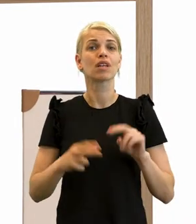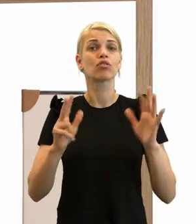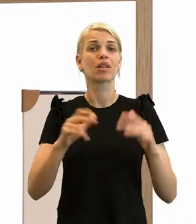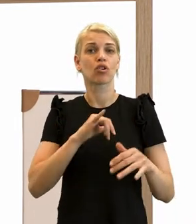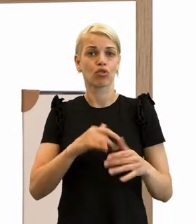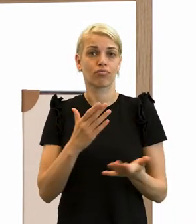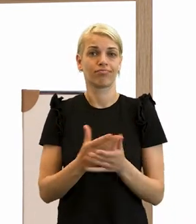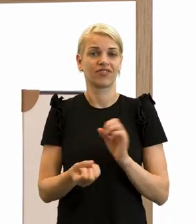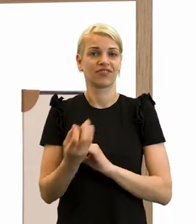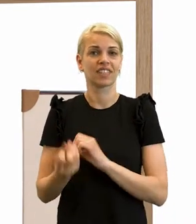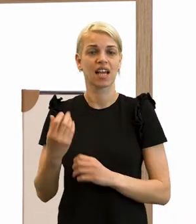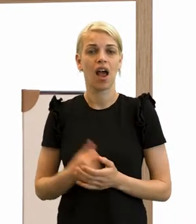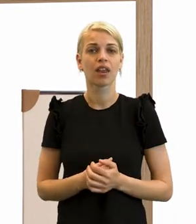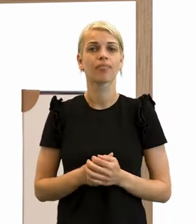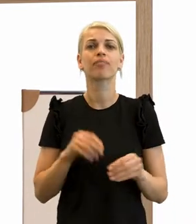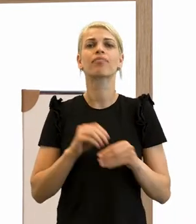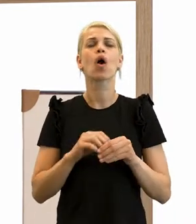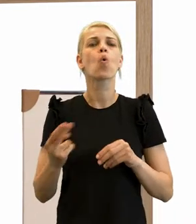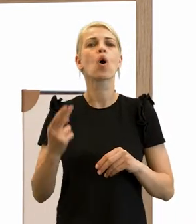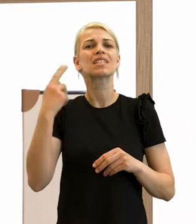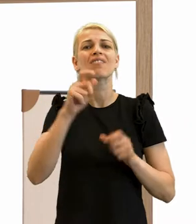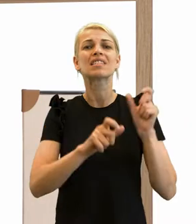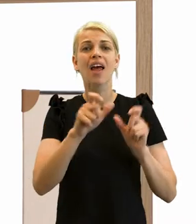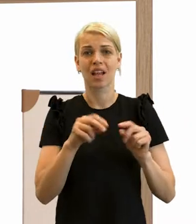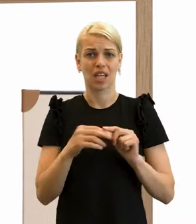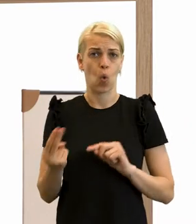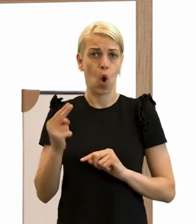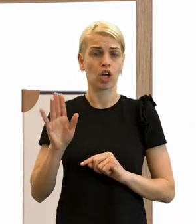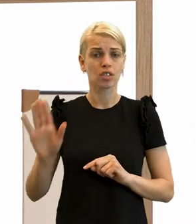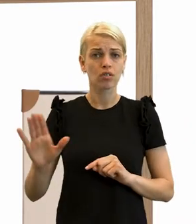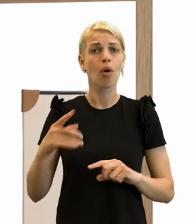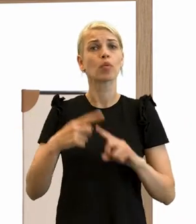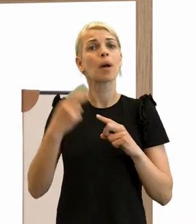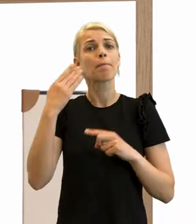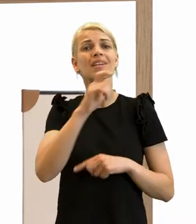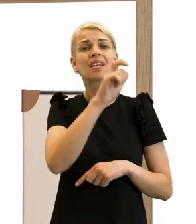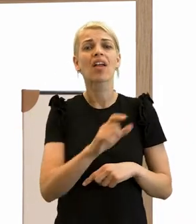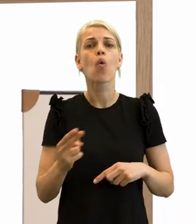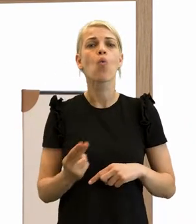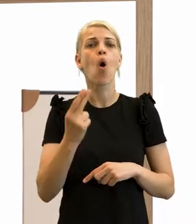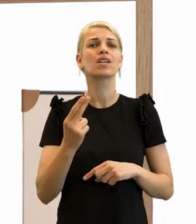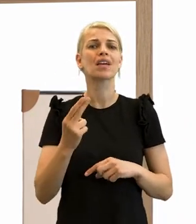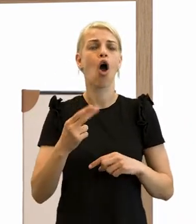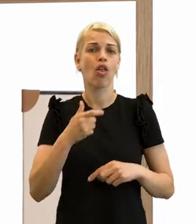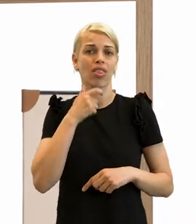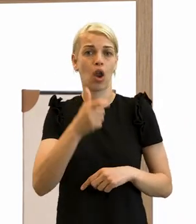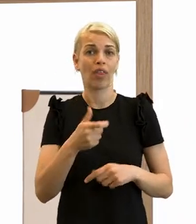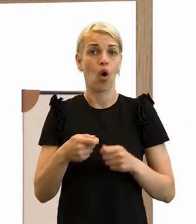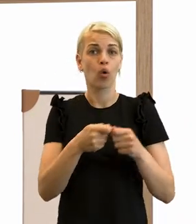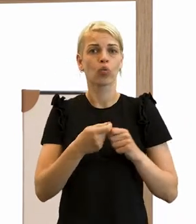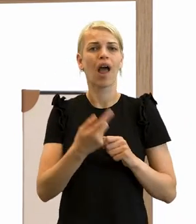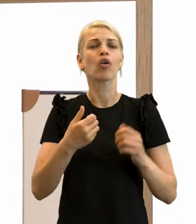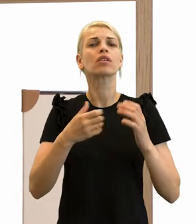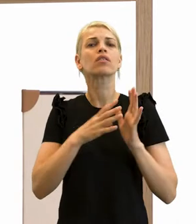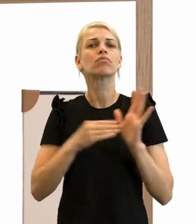storočia. Predovšetkým uhorskí vzdelanci v Uhorsku, ako aj predstaviteľa uhorského národného hnutia, od začiatku